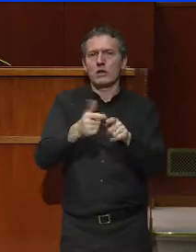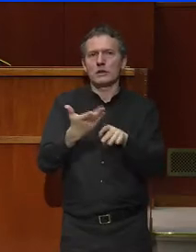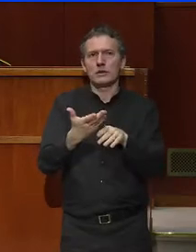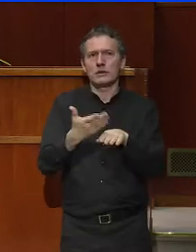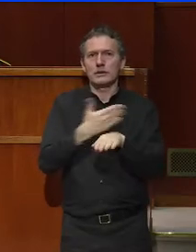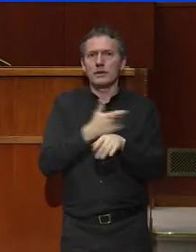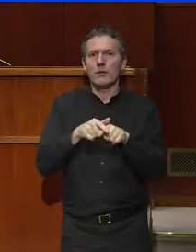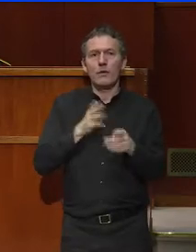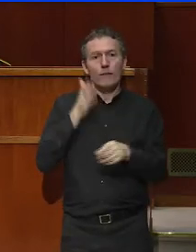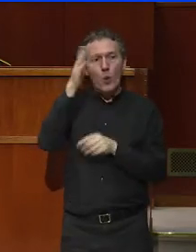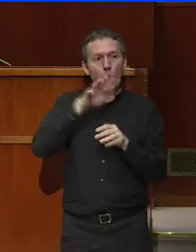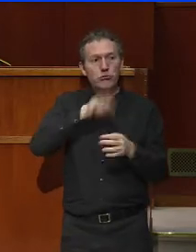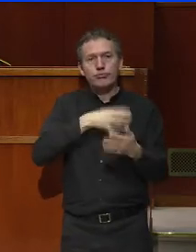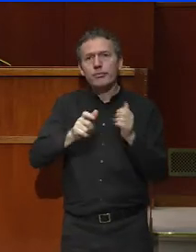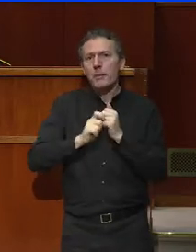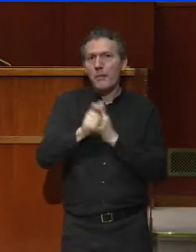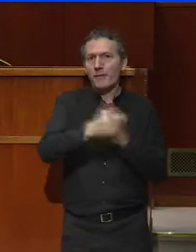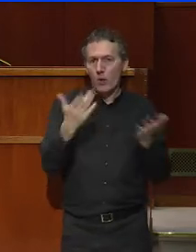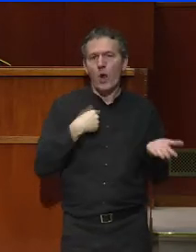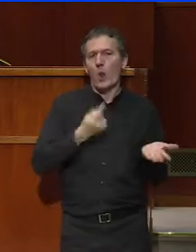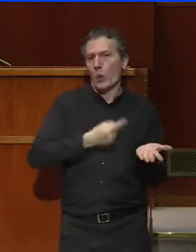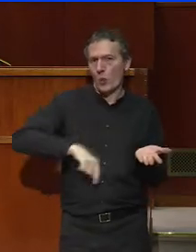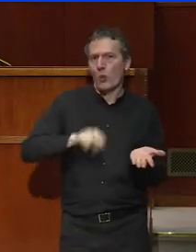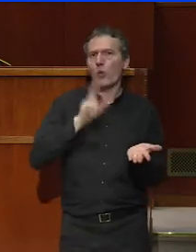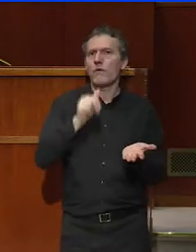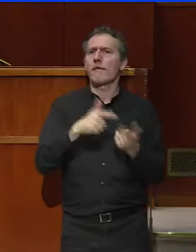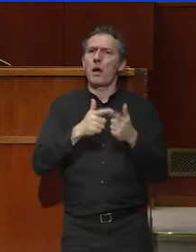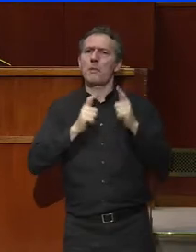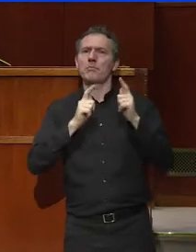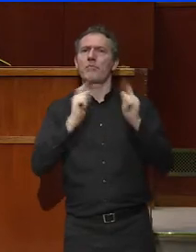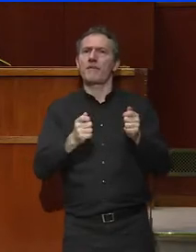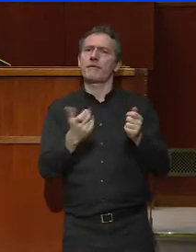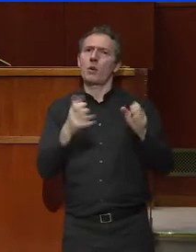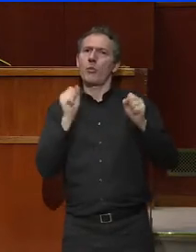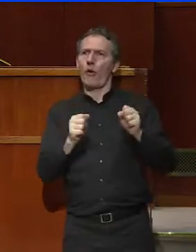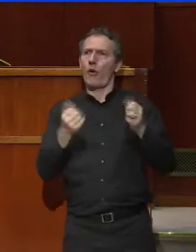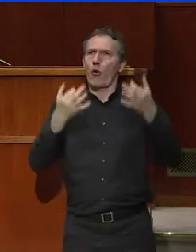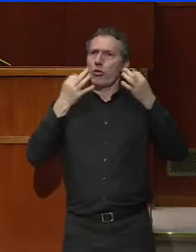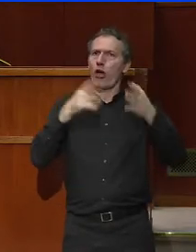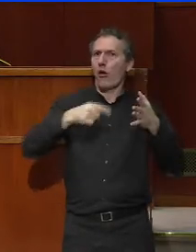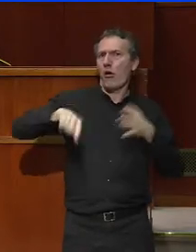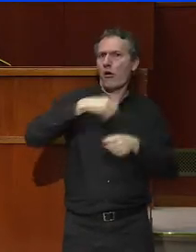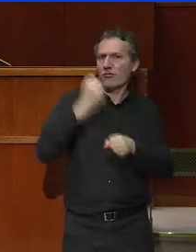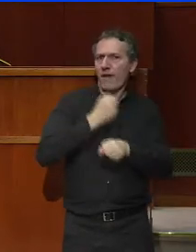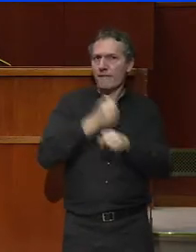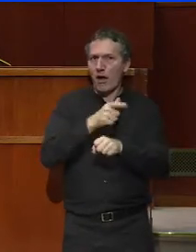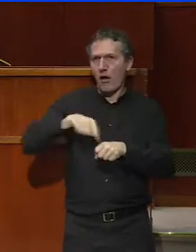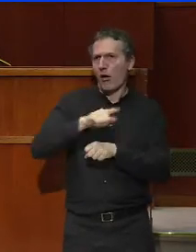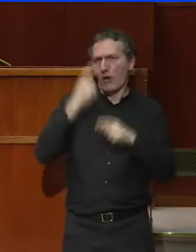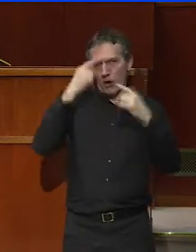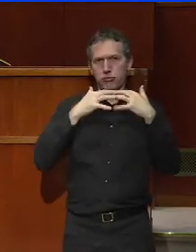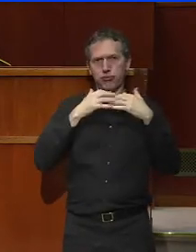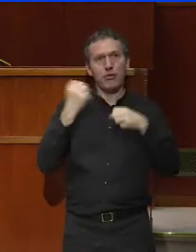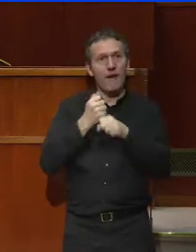en tout cas sur un futur proche. En consacrant votre temps, vos intelligences,